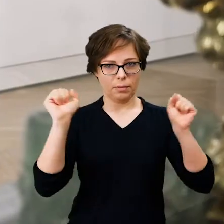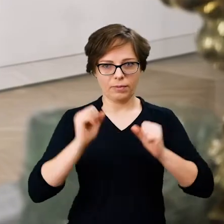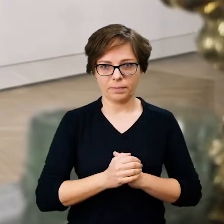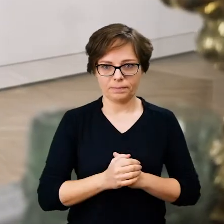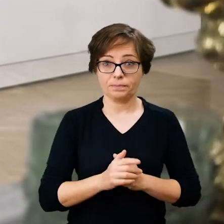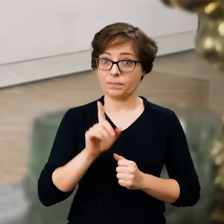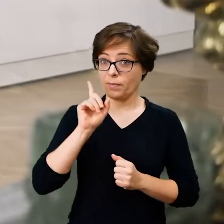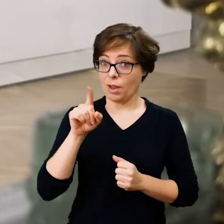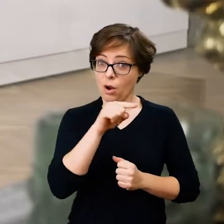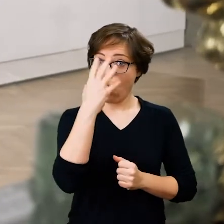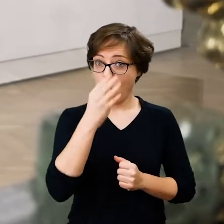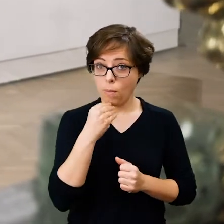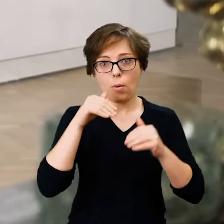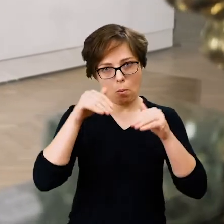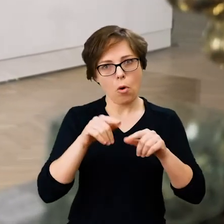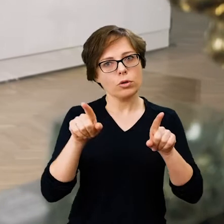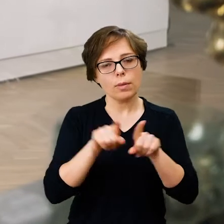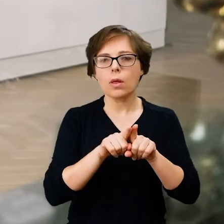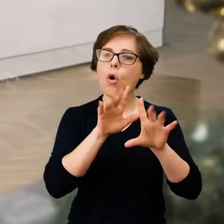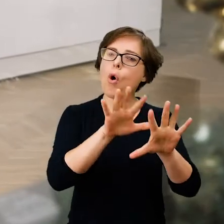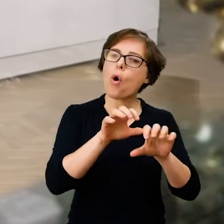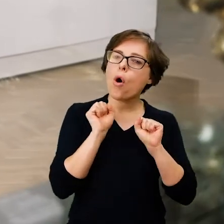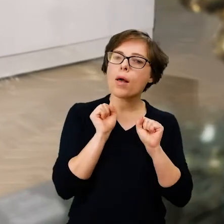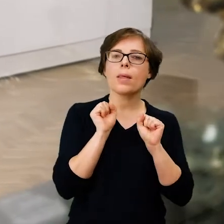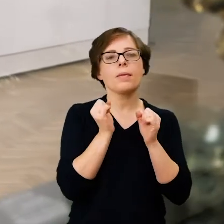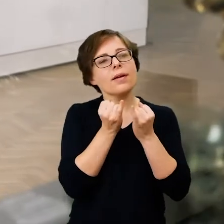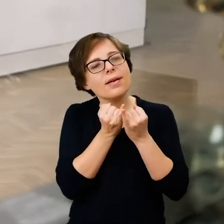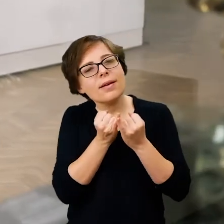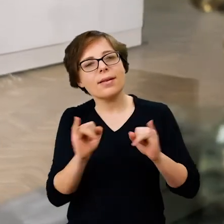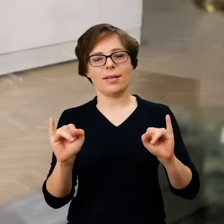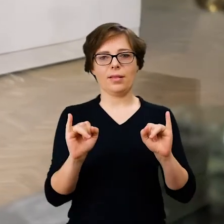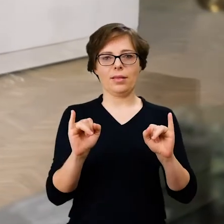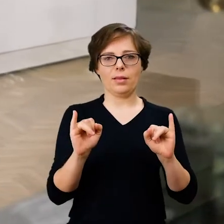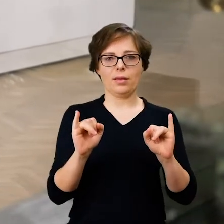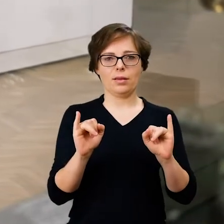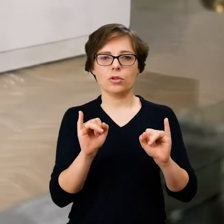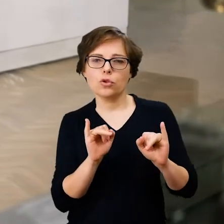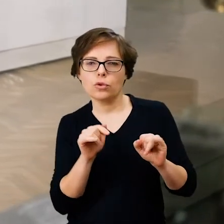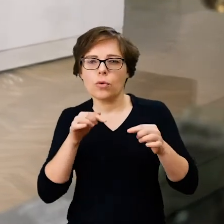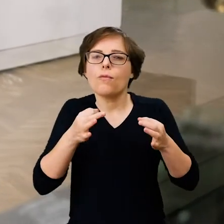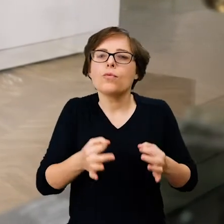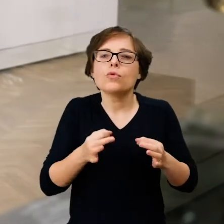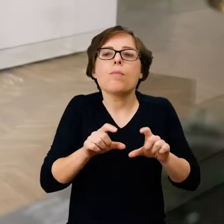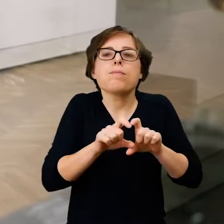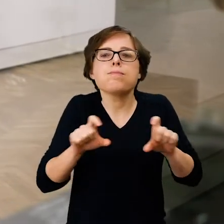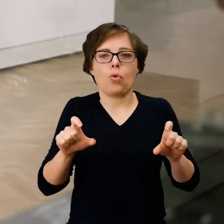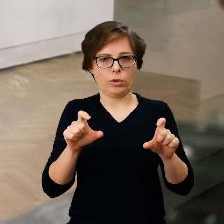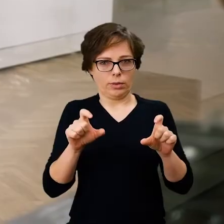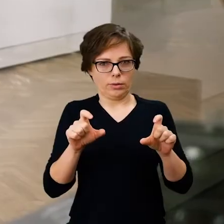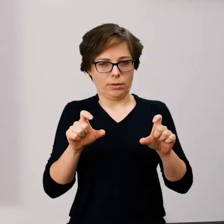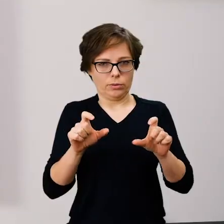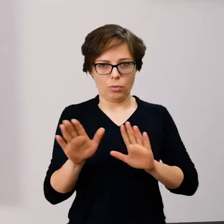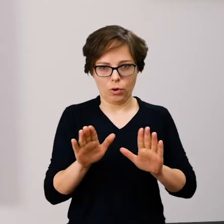Można jednak to dzieło odczytać w bardziej współczesnym kluczu, współczesnym twórcom.